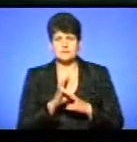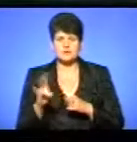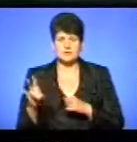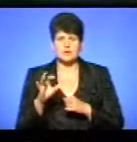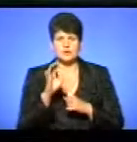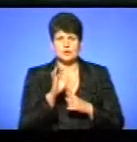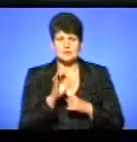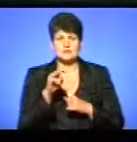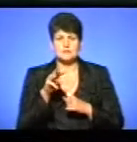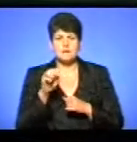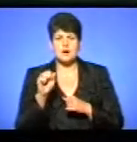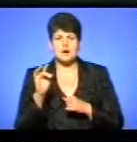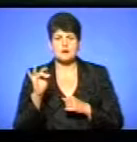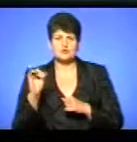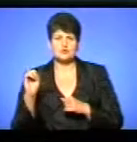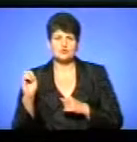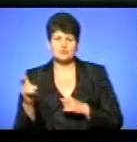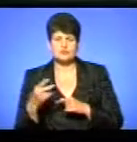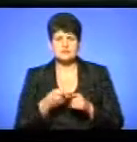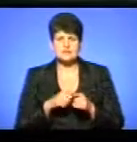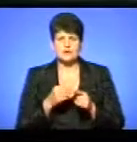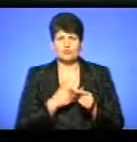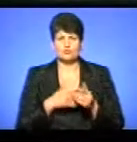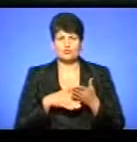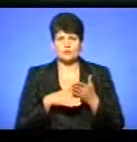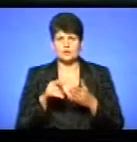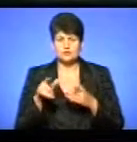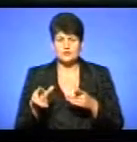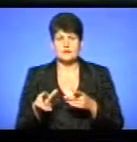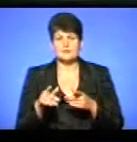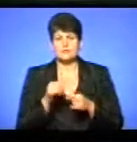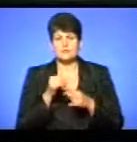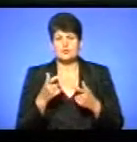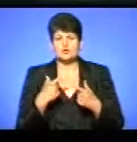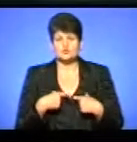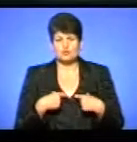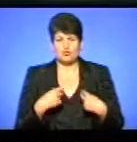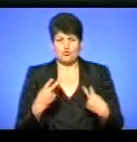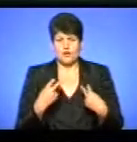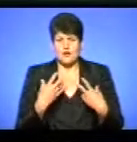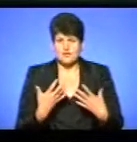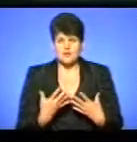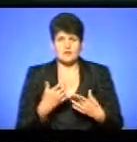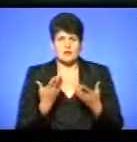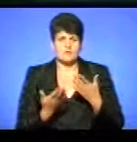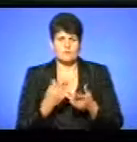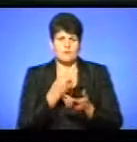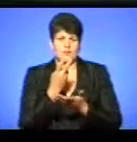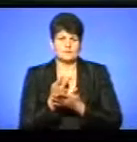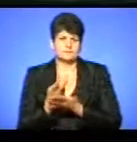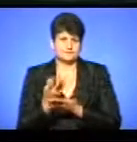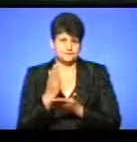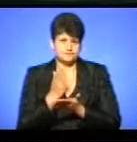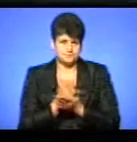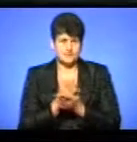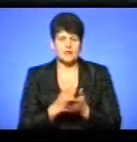допомогти літнім одиноким людям, які прикуті до ліжка або не можуть доглянути за собою, каже Андрій Марчук. Зазначу, проєкт фонду «Домашня